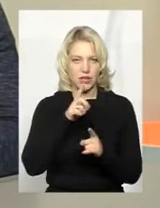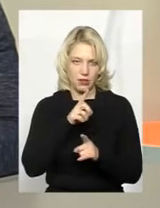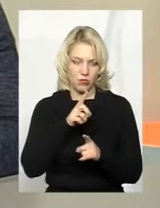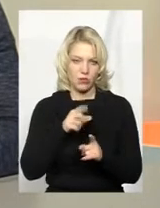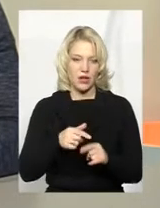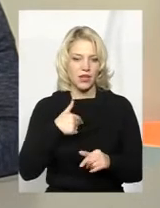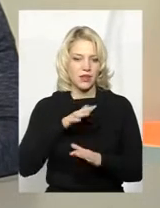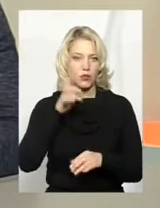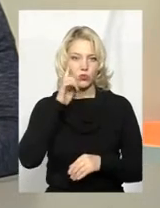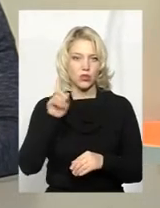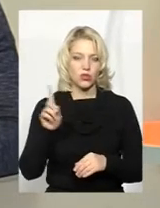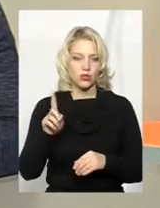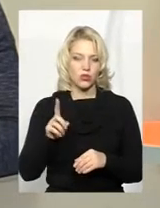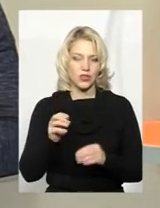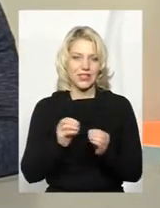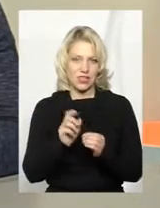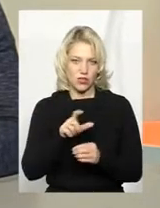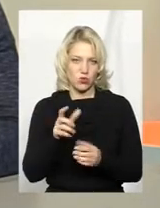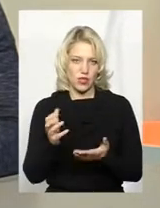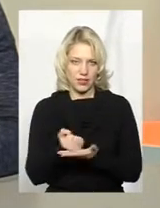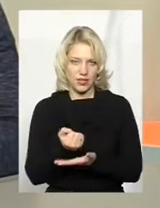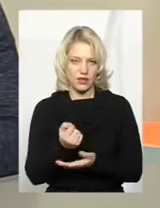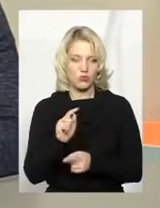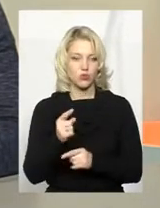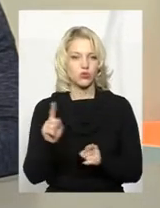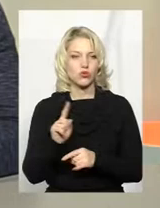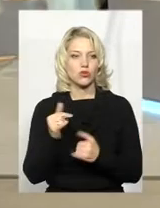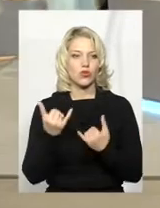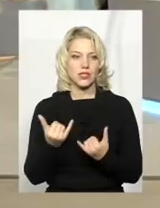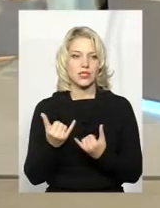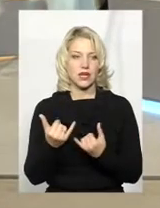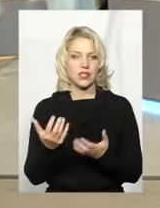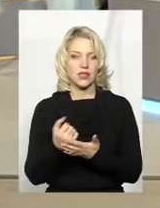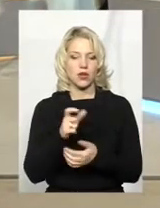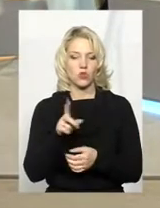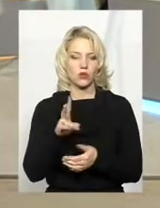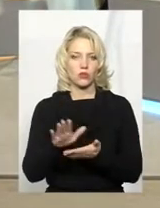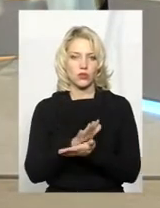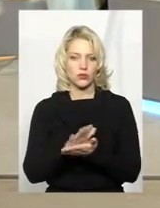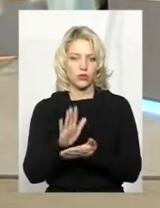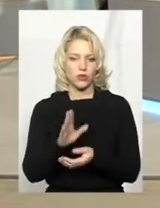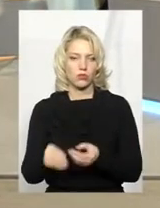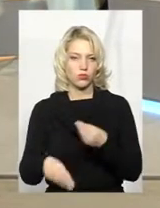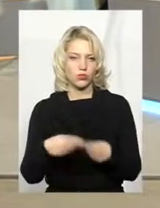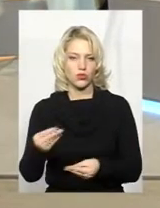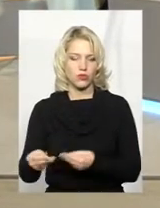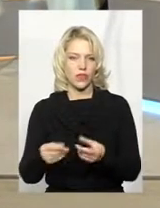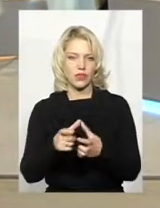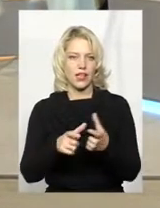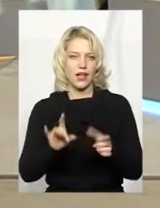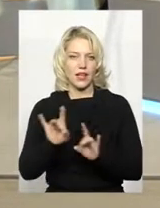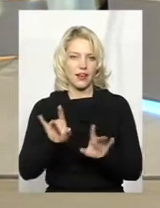не думали, якщо чесно, що ми і 10 людей знайдемо. Тому що зараз знайти людей, які безкоштовно будуть роздавати флайери,